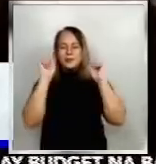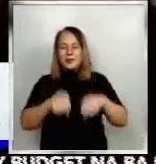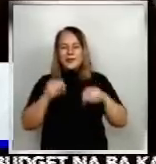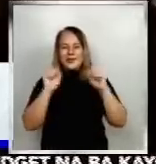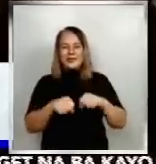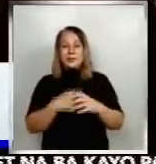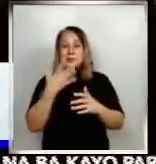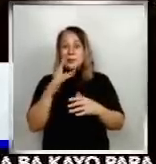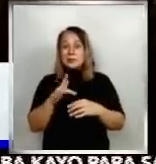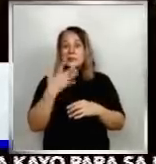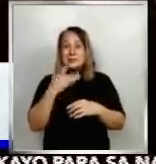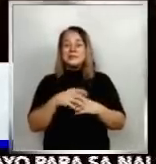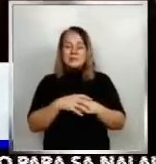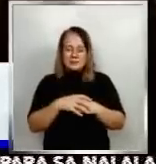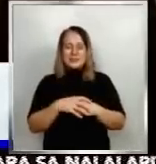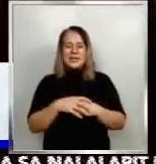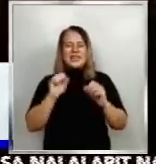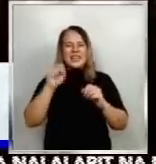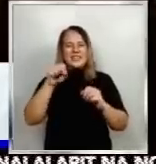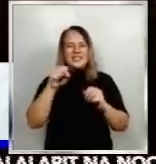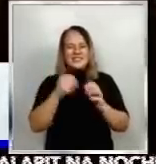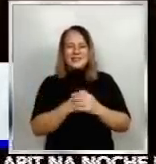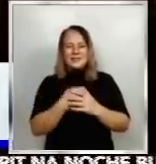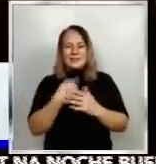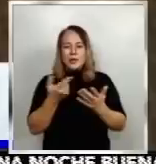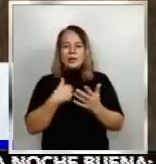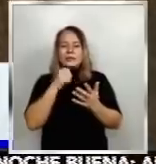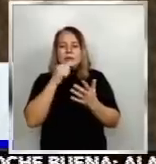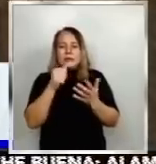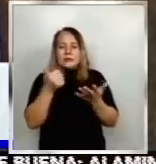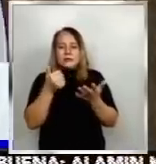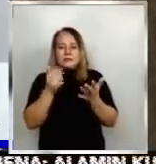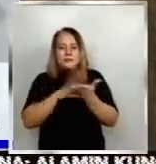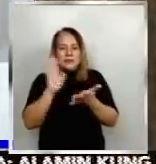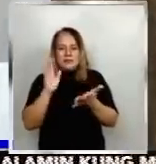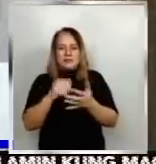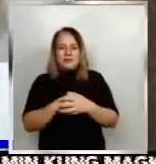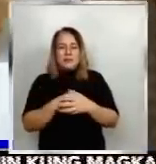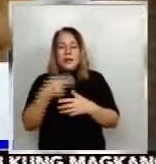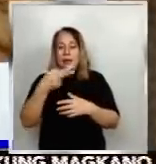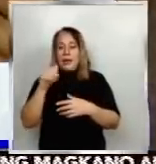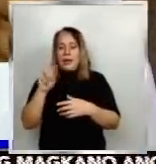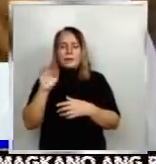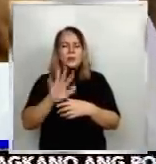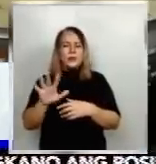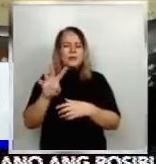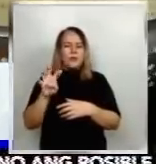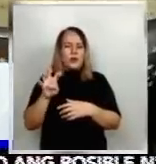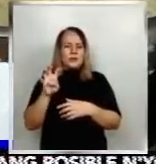Masarap po. Opo. Tsaka medyo, hindi ganun kalakihan ng presyo. Ang ham aabutin daw ng mga 400 pesos.